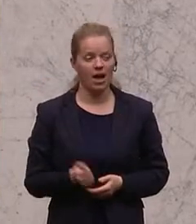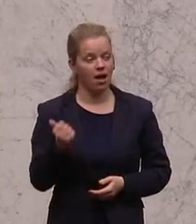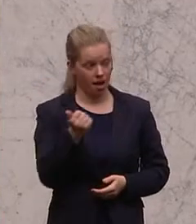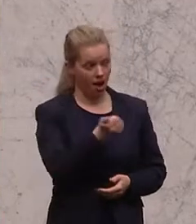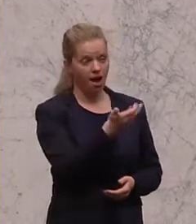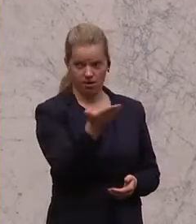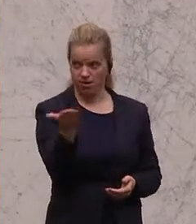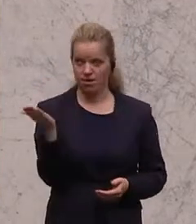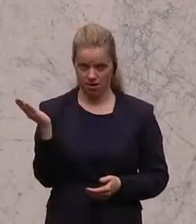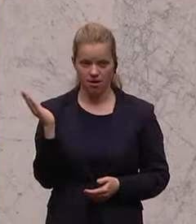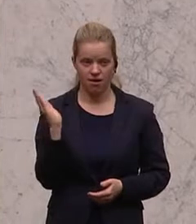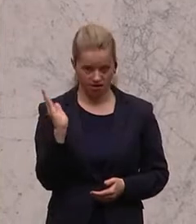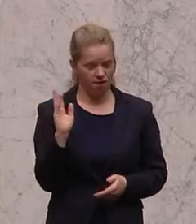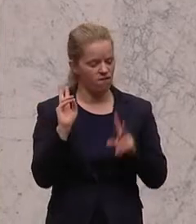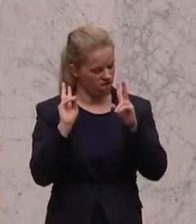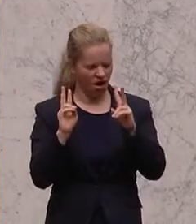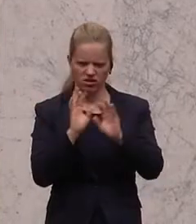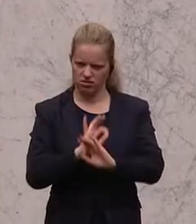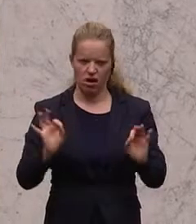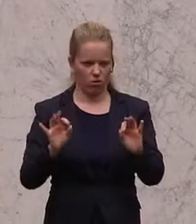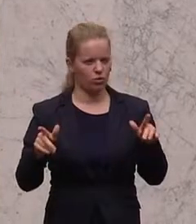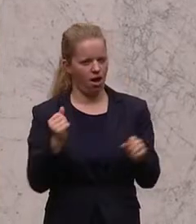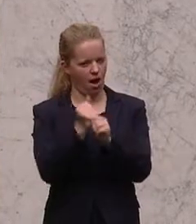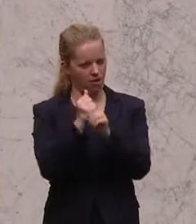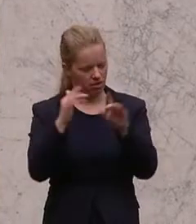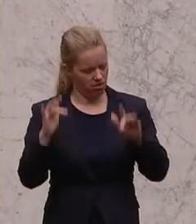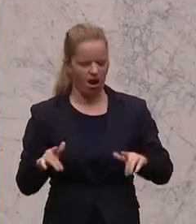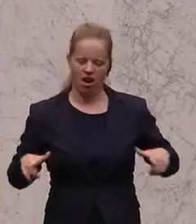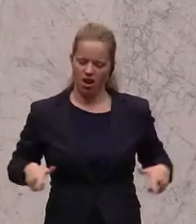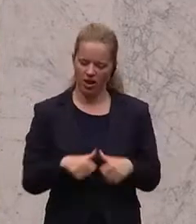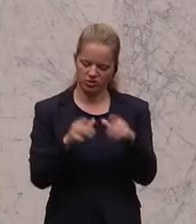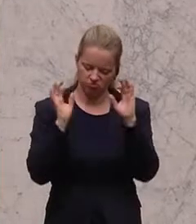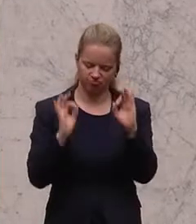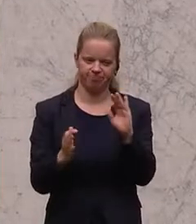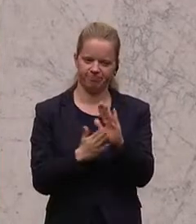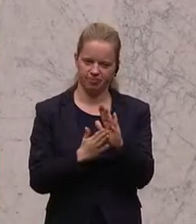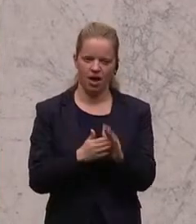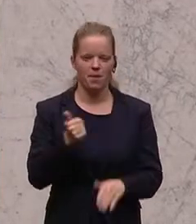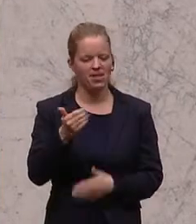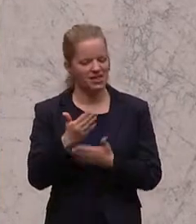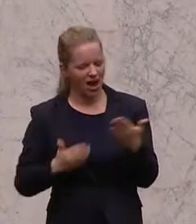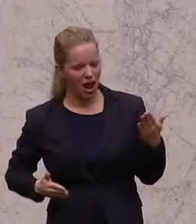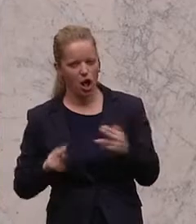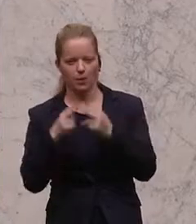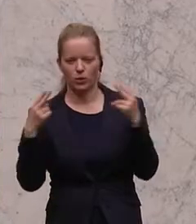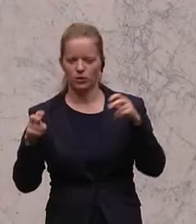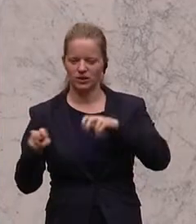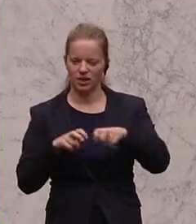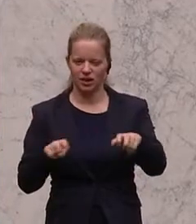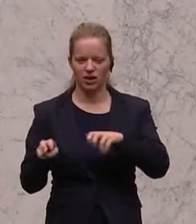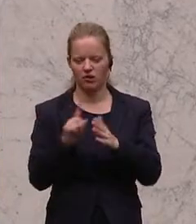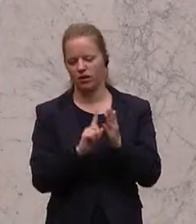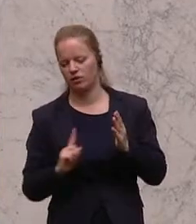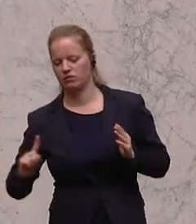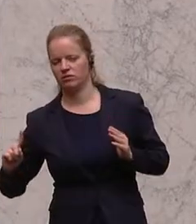das auch. Einige von Ihnen leisten sehr gute Arbeit. Aber ein Teil der Bundesregierung hat sich abgekoppelt und nur